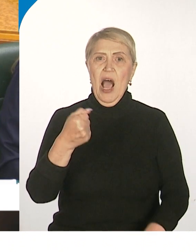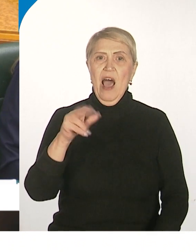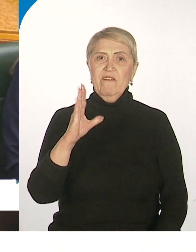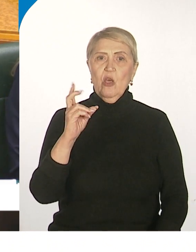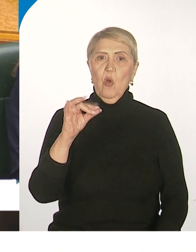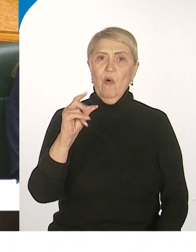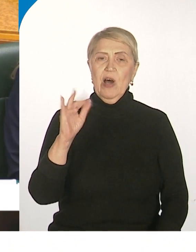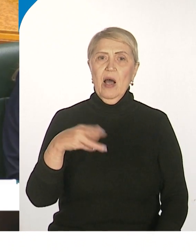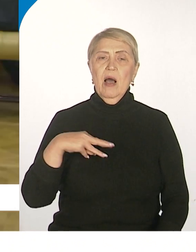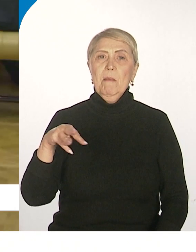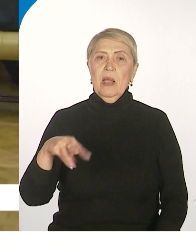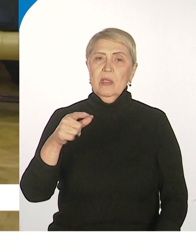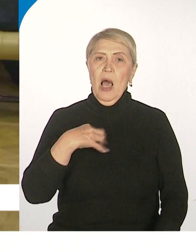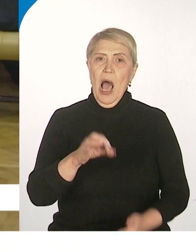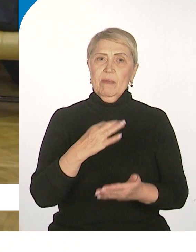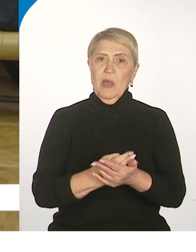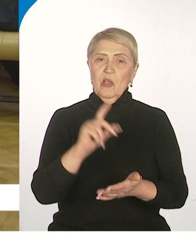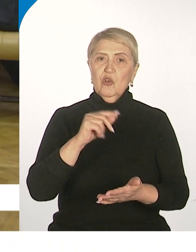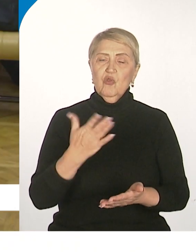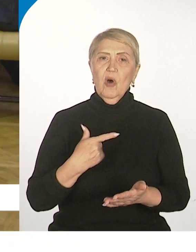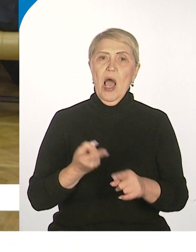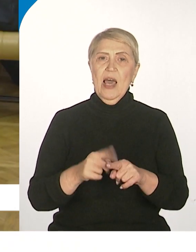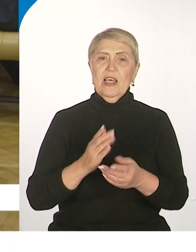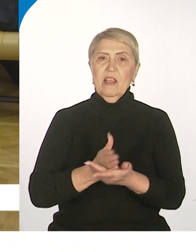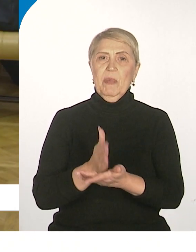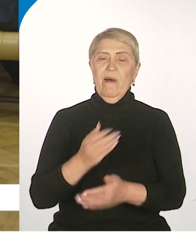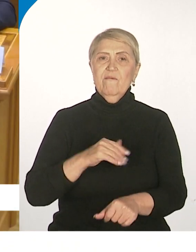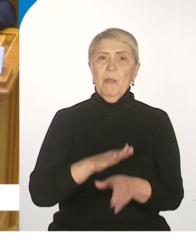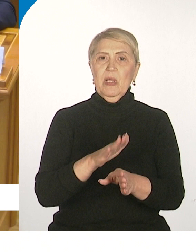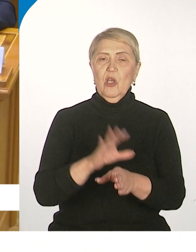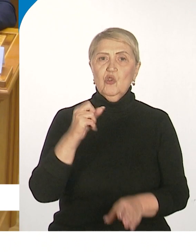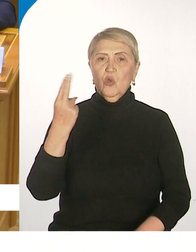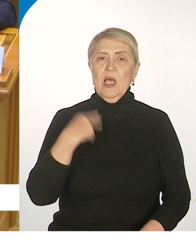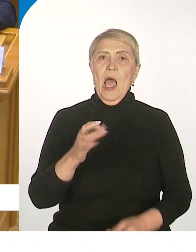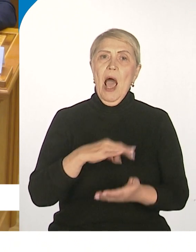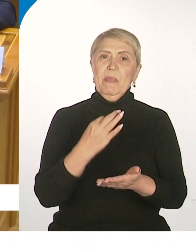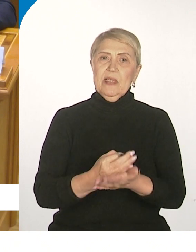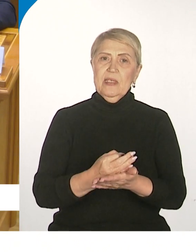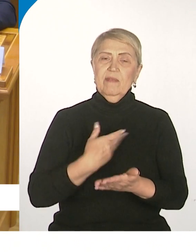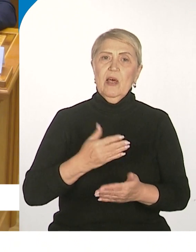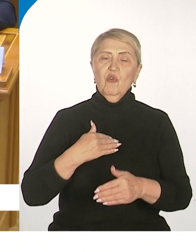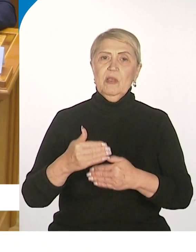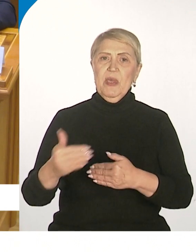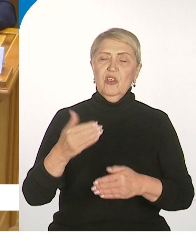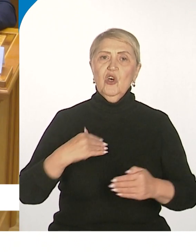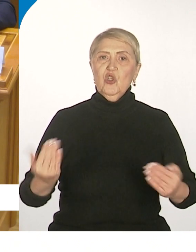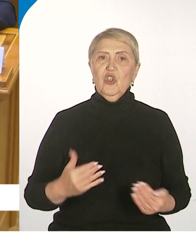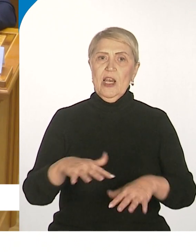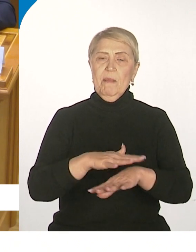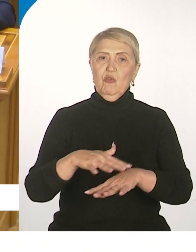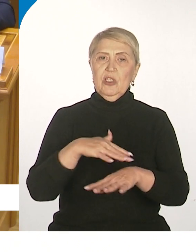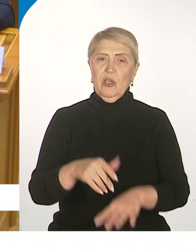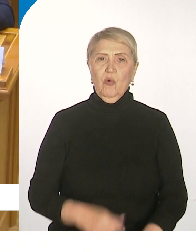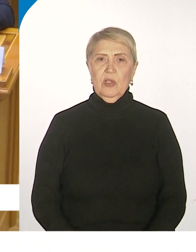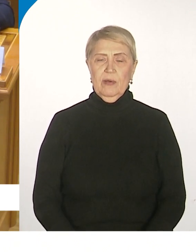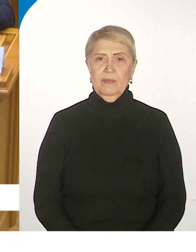отметила, что приоритетные направления в бюджете – это выполнение соцобязательств перед жителями региона и обеспечение комфортных условий